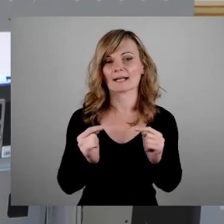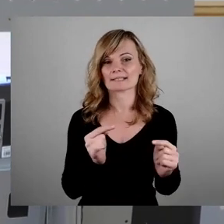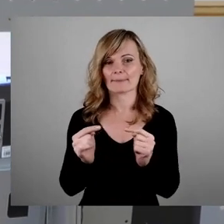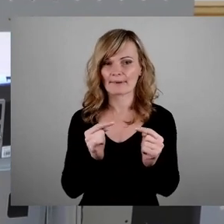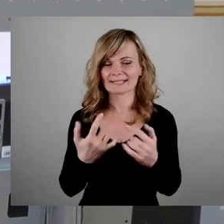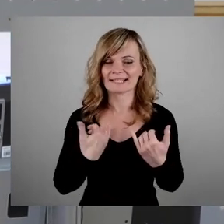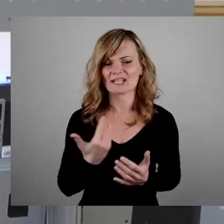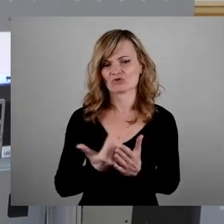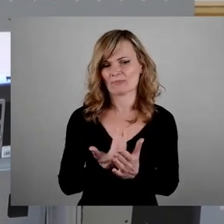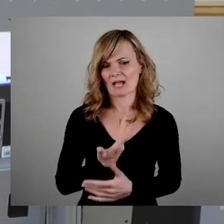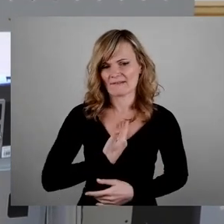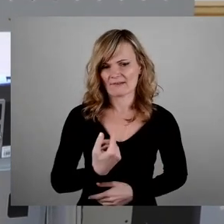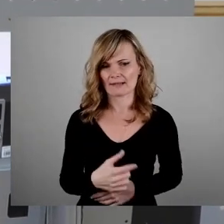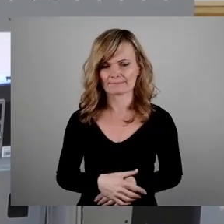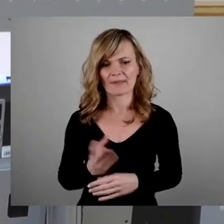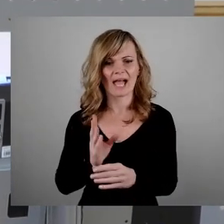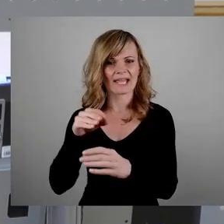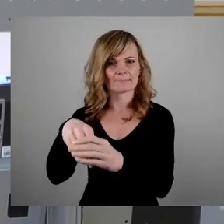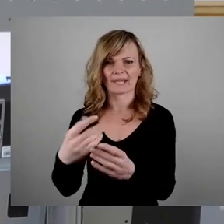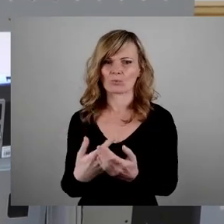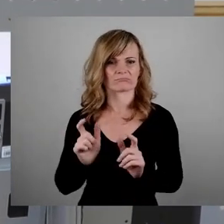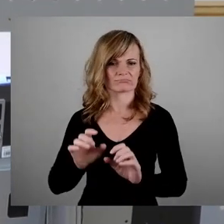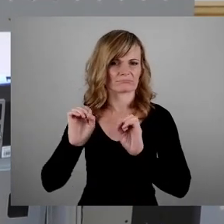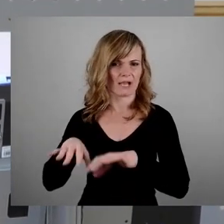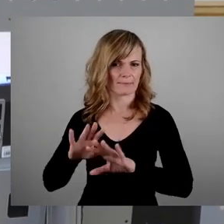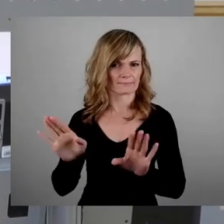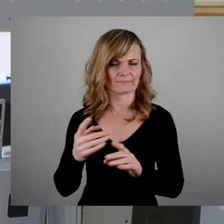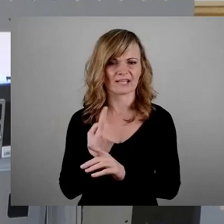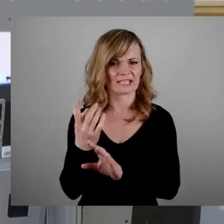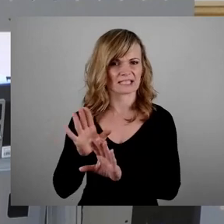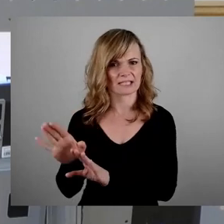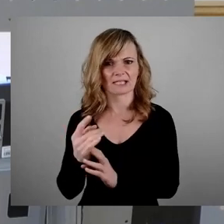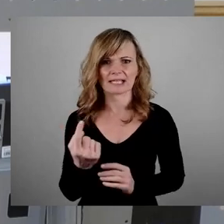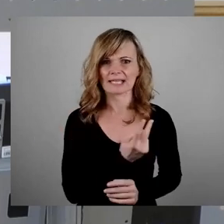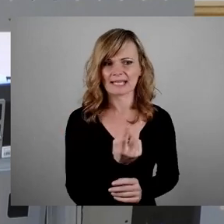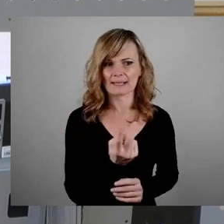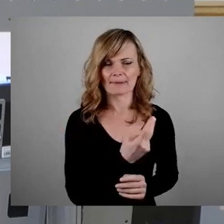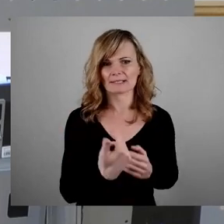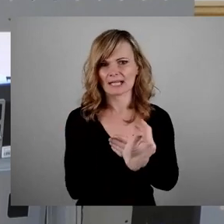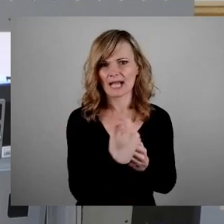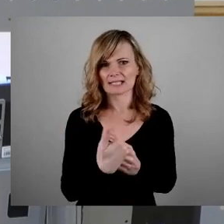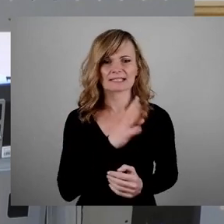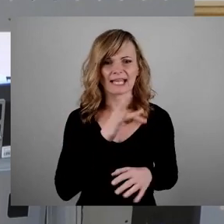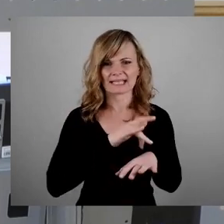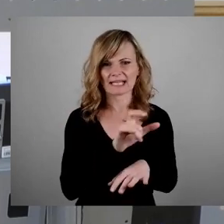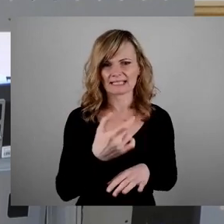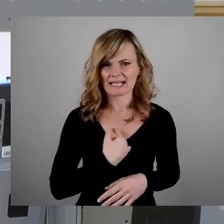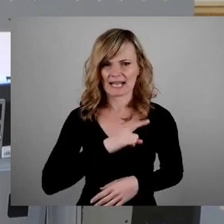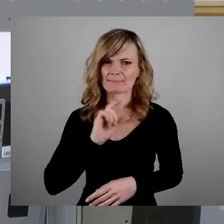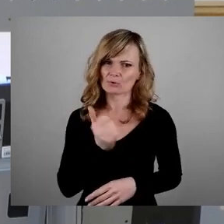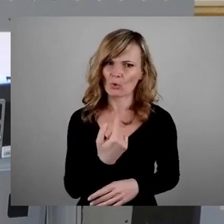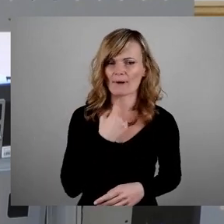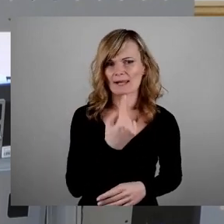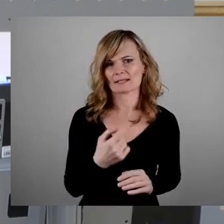Redebeitrag sparen. Die Einbringung haben wir verzichtet. Aber nach diesem Redebeitrag der beiden Gastrednerinnen muss ich tatsächlich jetzt nochmal zumindest